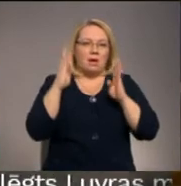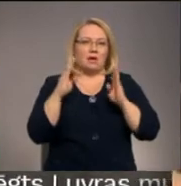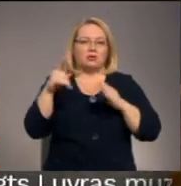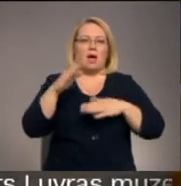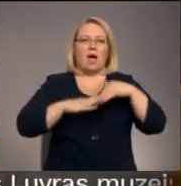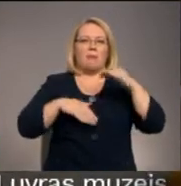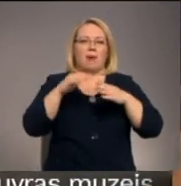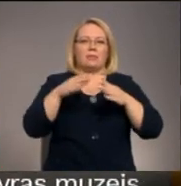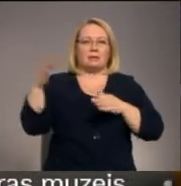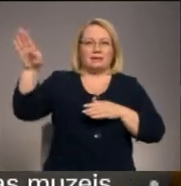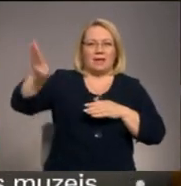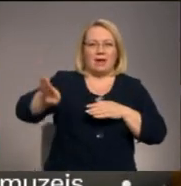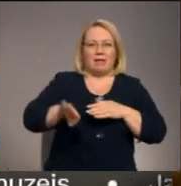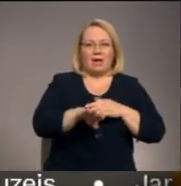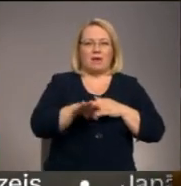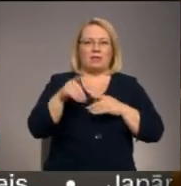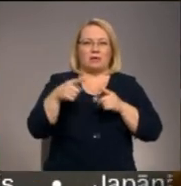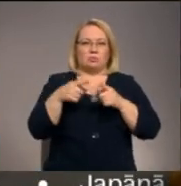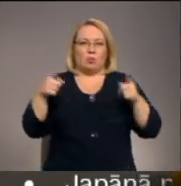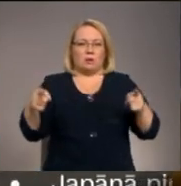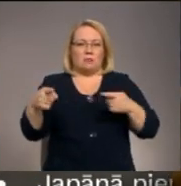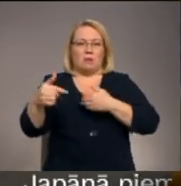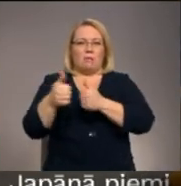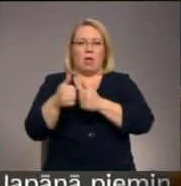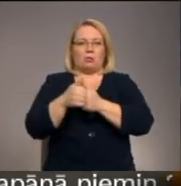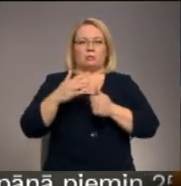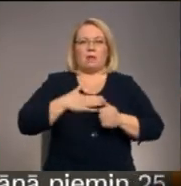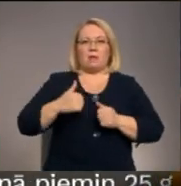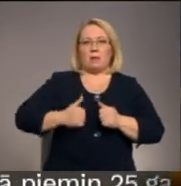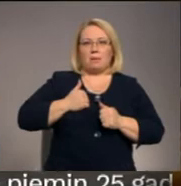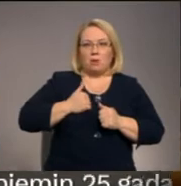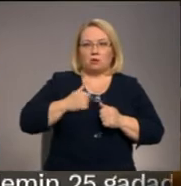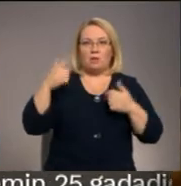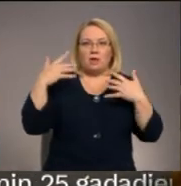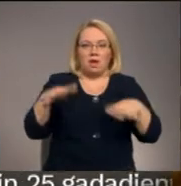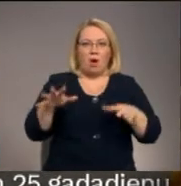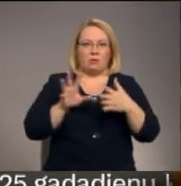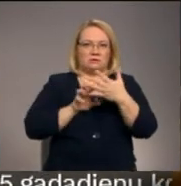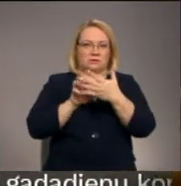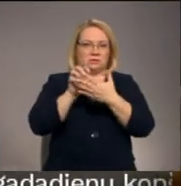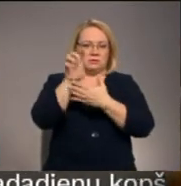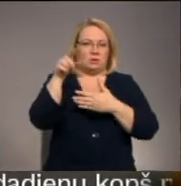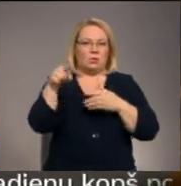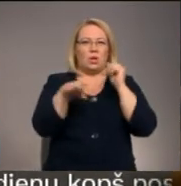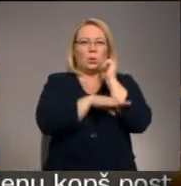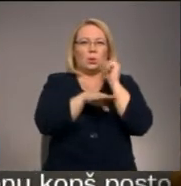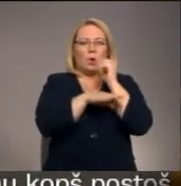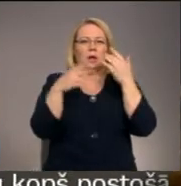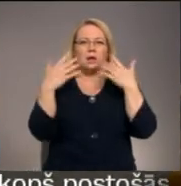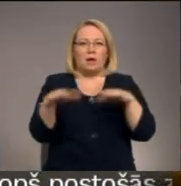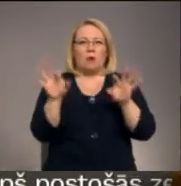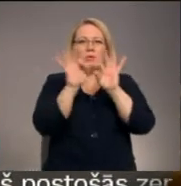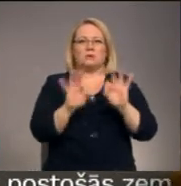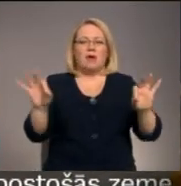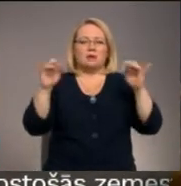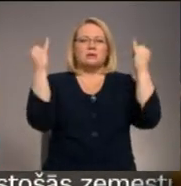Amatas ielēja, tas posms, kas ir blakus manam īpašumam, viņš ir vienkārši jau nograusts. Jau tie koki ir ļoti skaistas,